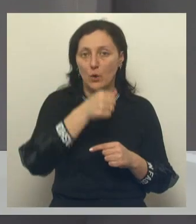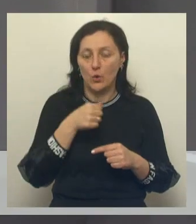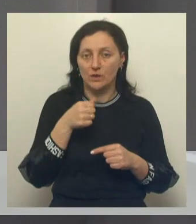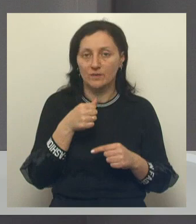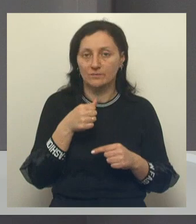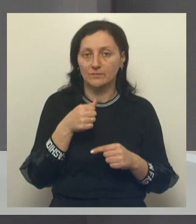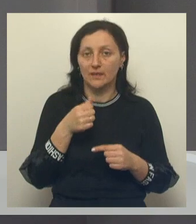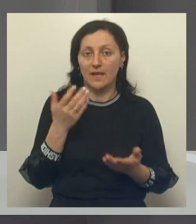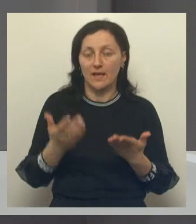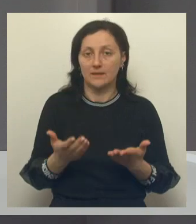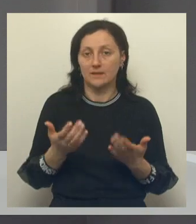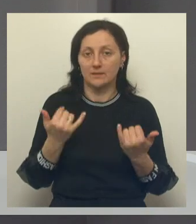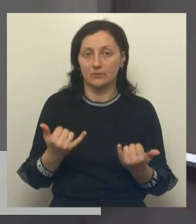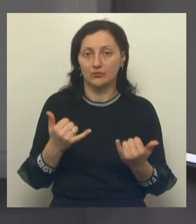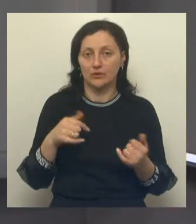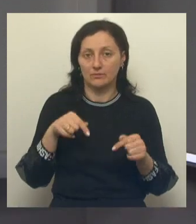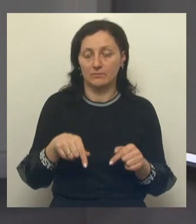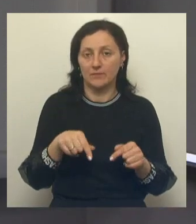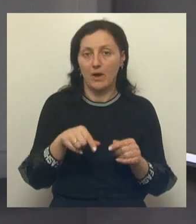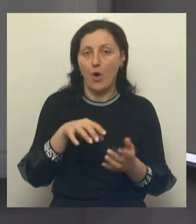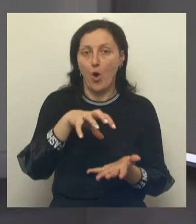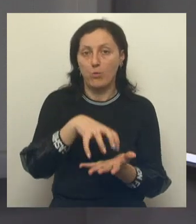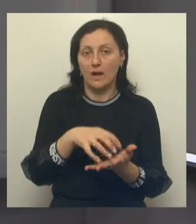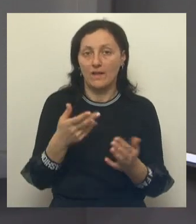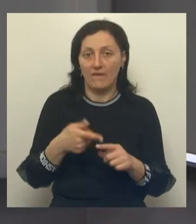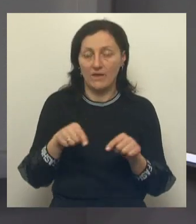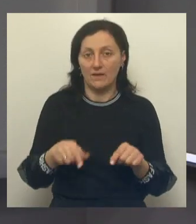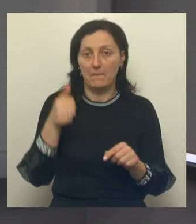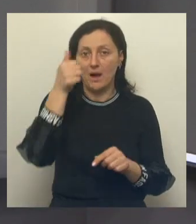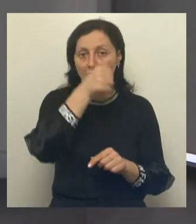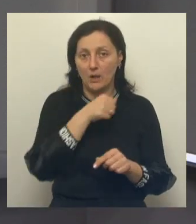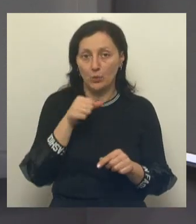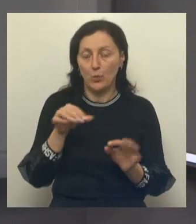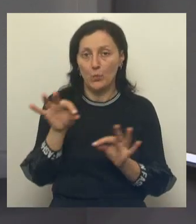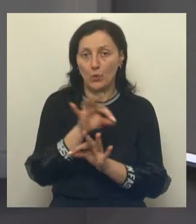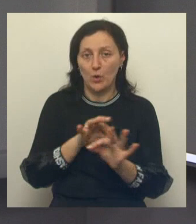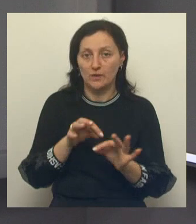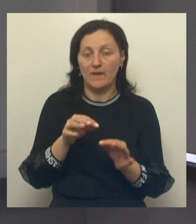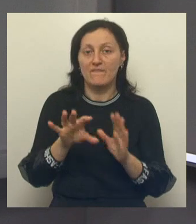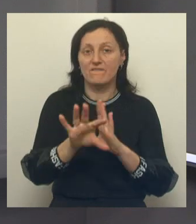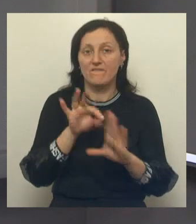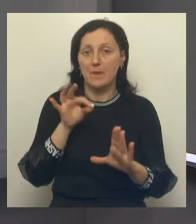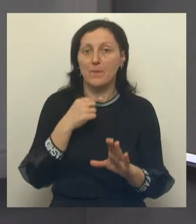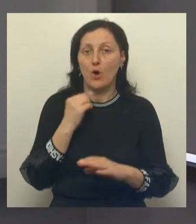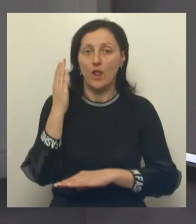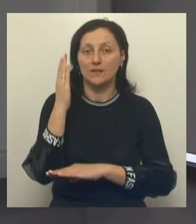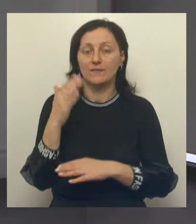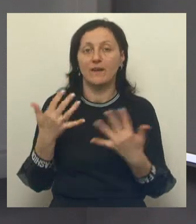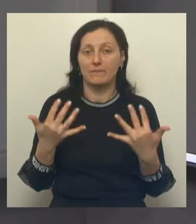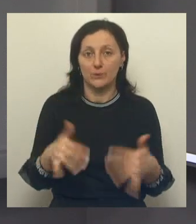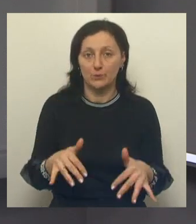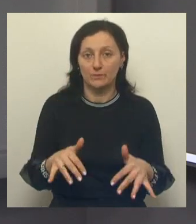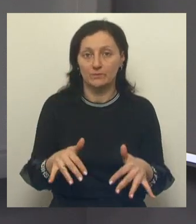объекты, которые у нас реализуются, допустим, в этом году, в 23-м, прошли рейтинговое голосование, то есть отбор